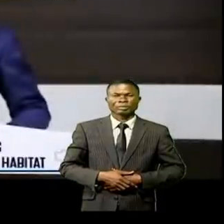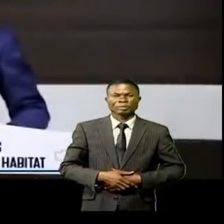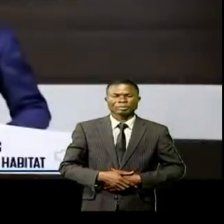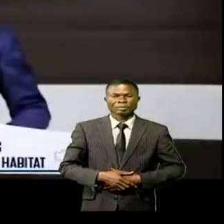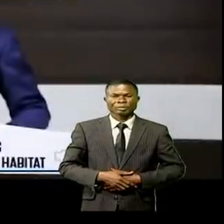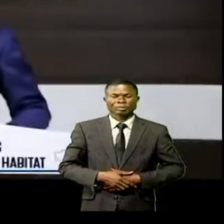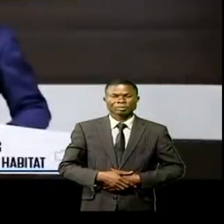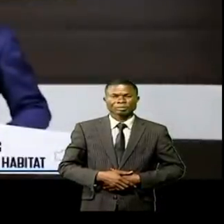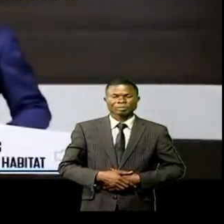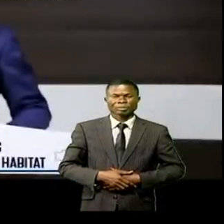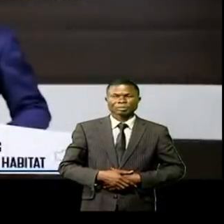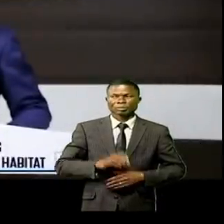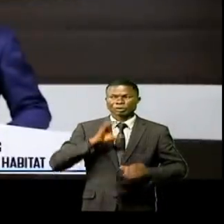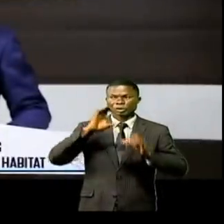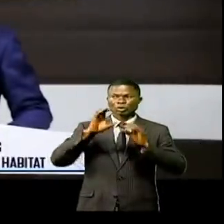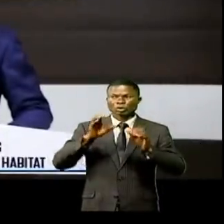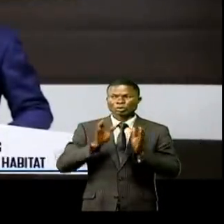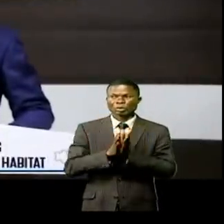Communiqué officiel